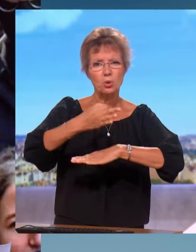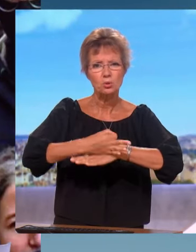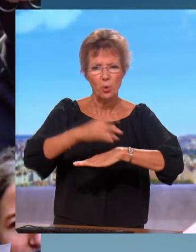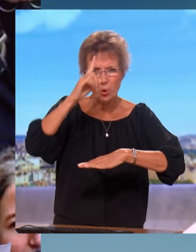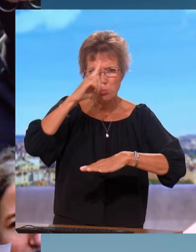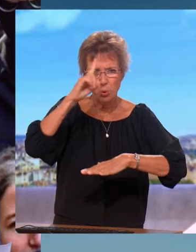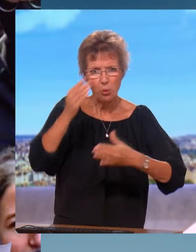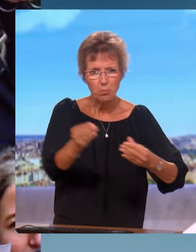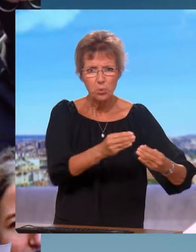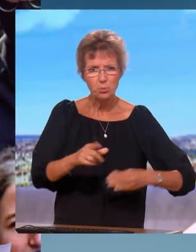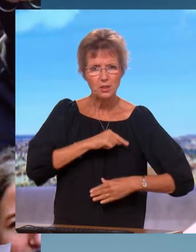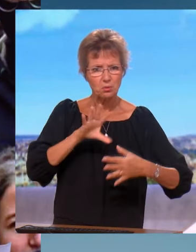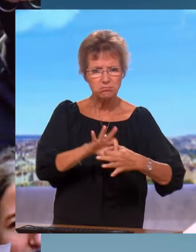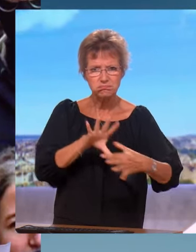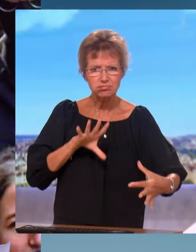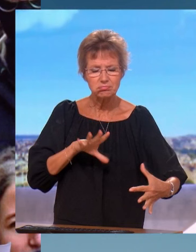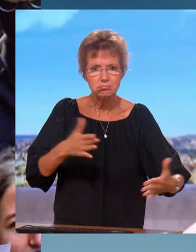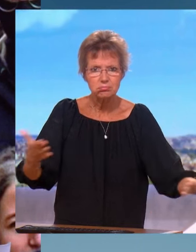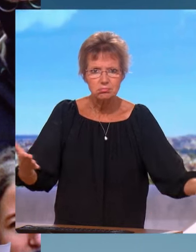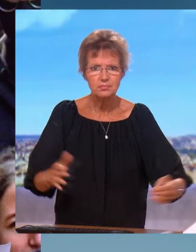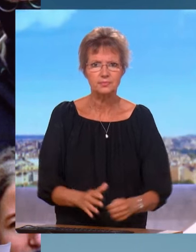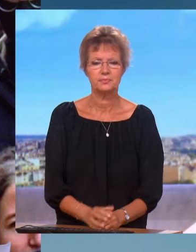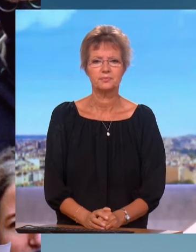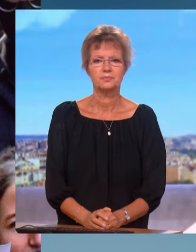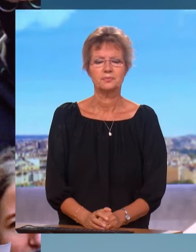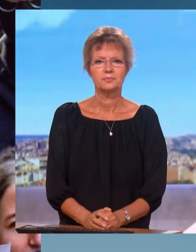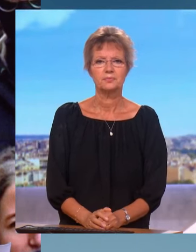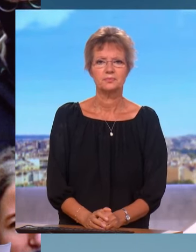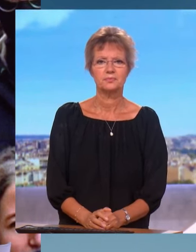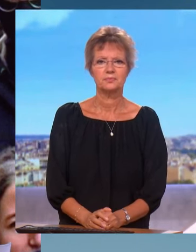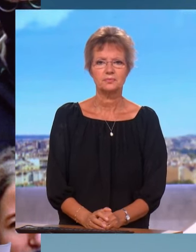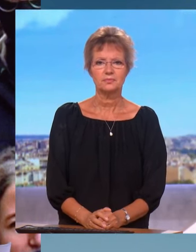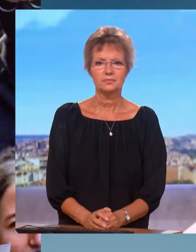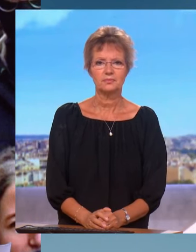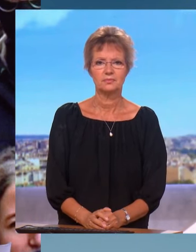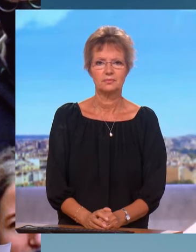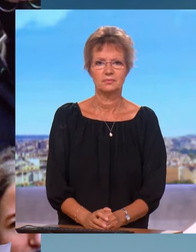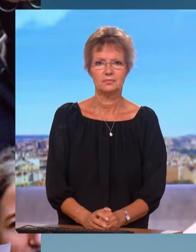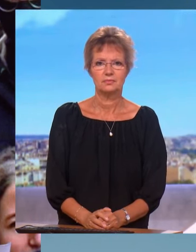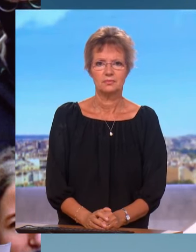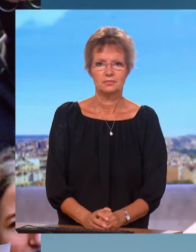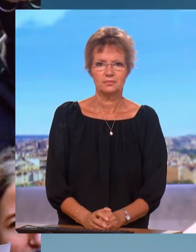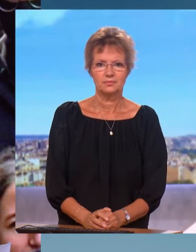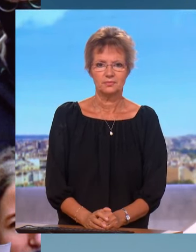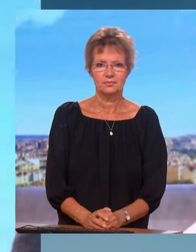fossé qui semble se creuser entre une partie de la population, une partie de la population et la police ? Ceux que j'ai vus là